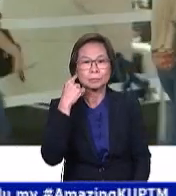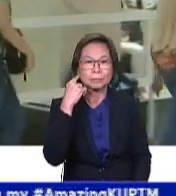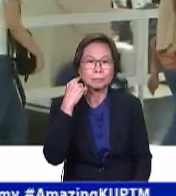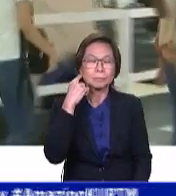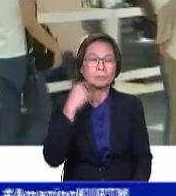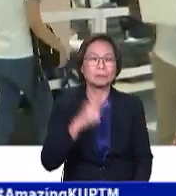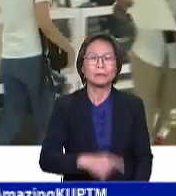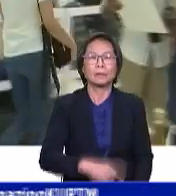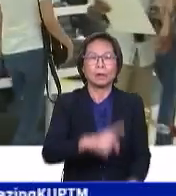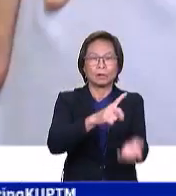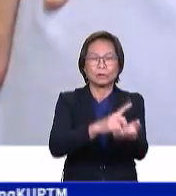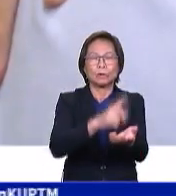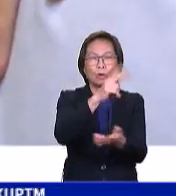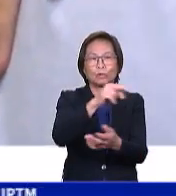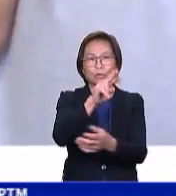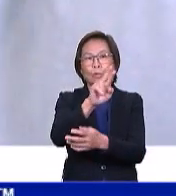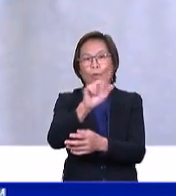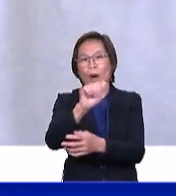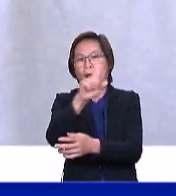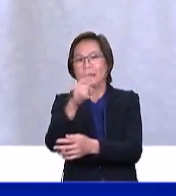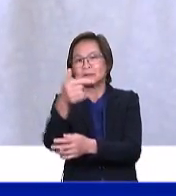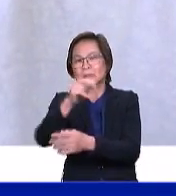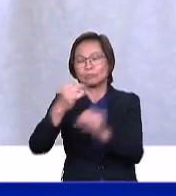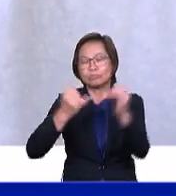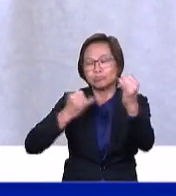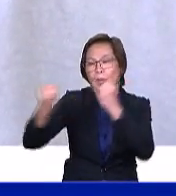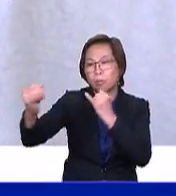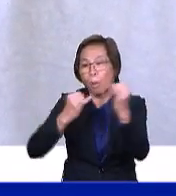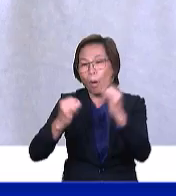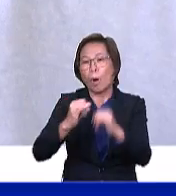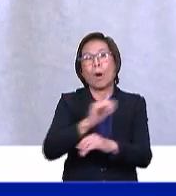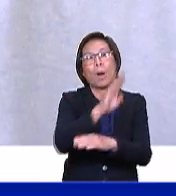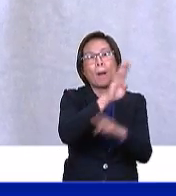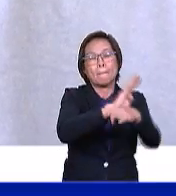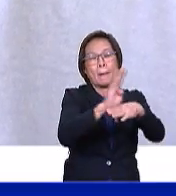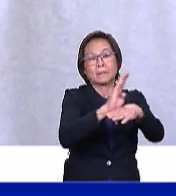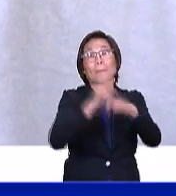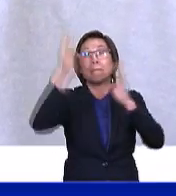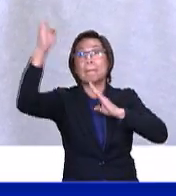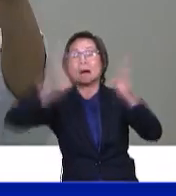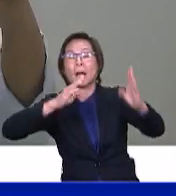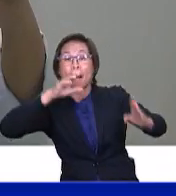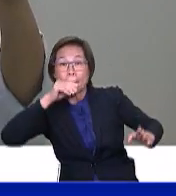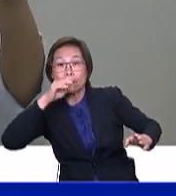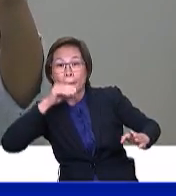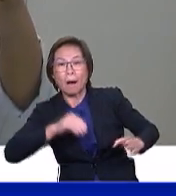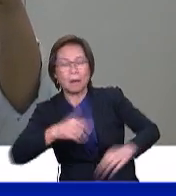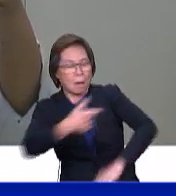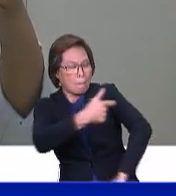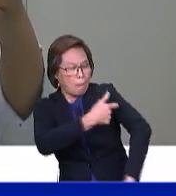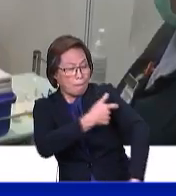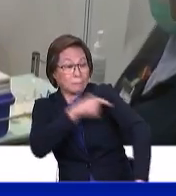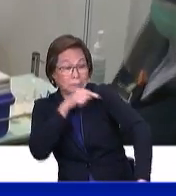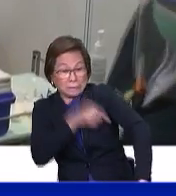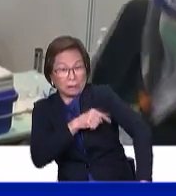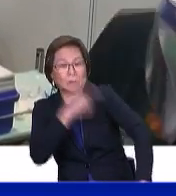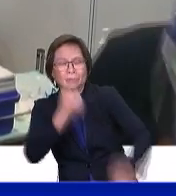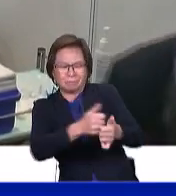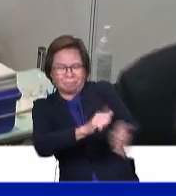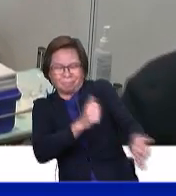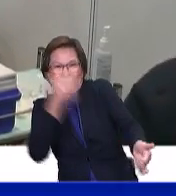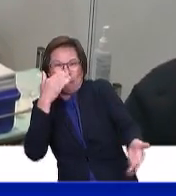Tan Sri Dr. Nur Azlan dalam temubual rancangan Biz Malaysia turut berkata, pengambilan vaksin ini bagi